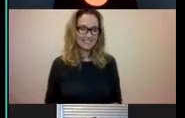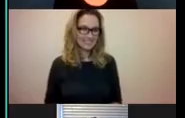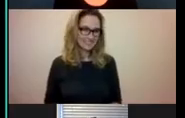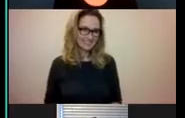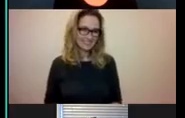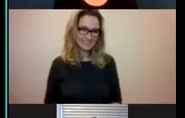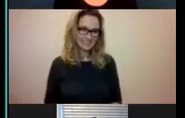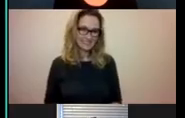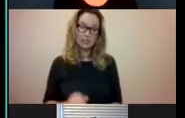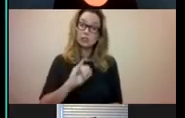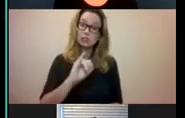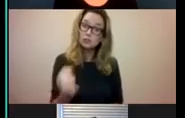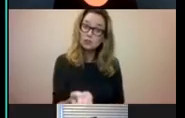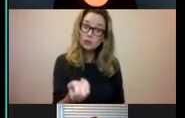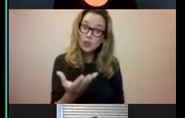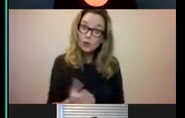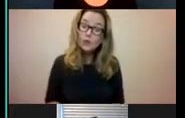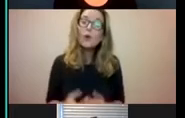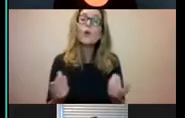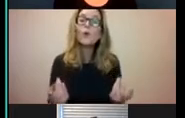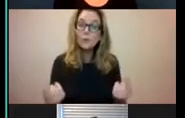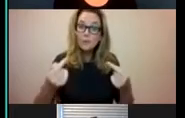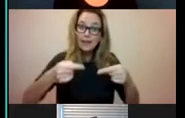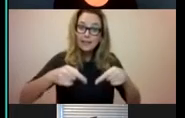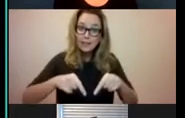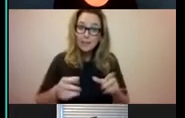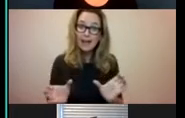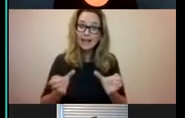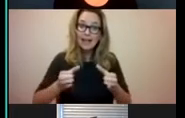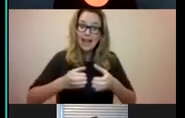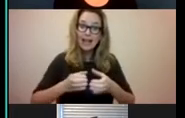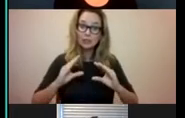John, hoe ben je bij Let's Talk met de tolk gekomen?